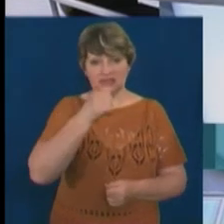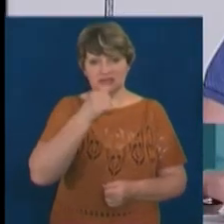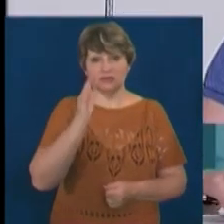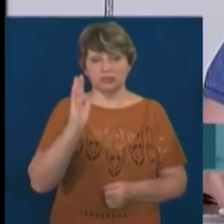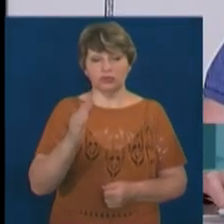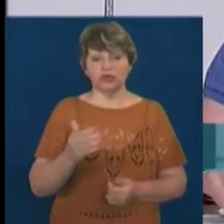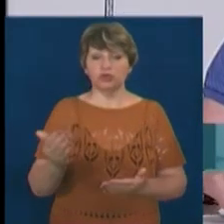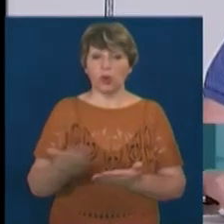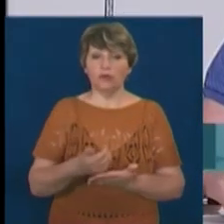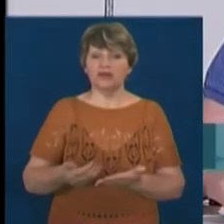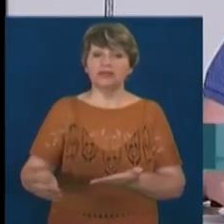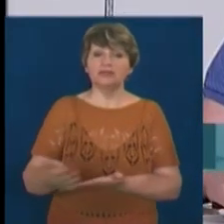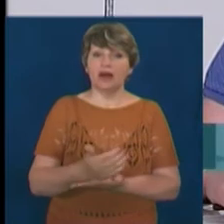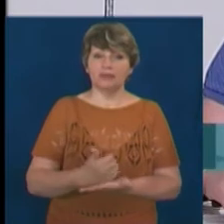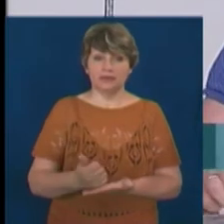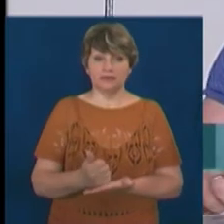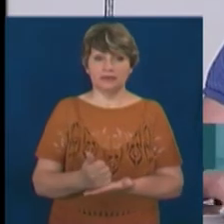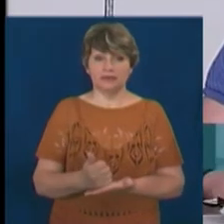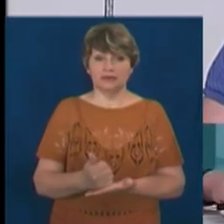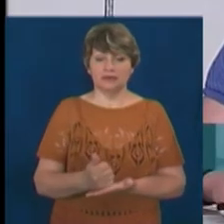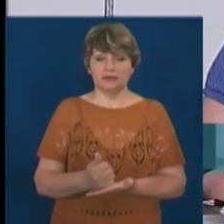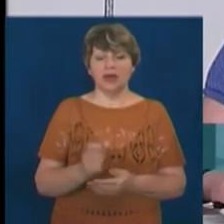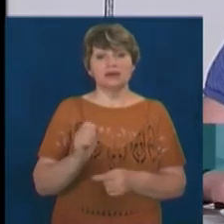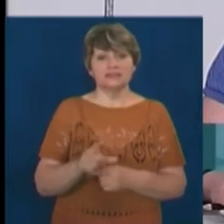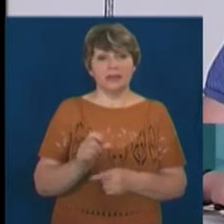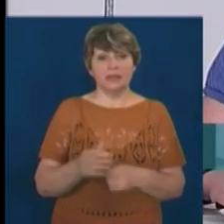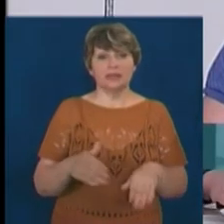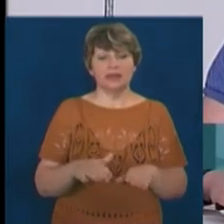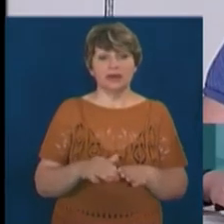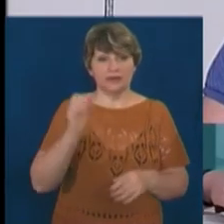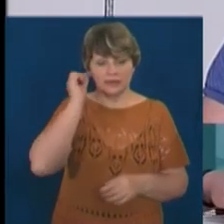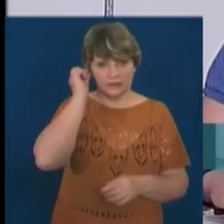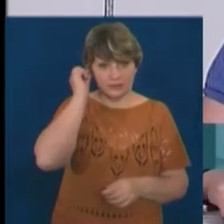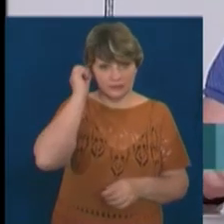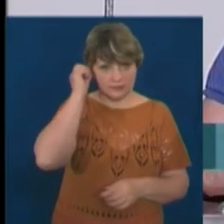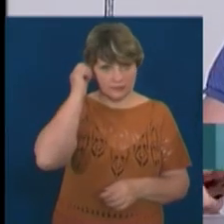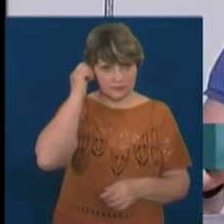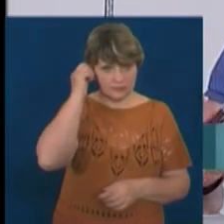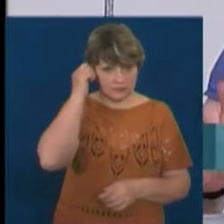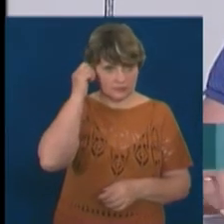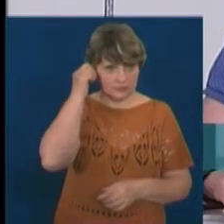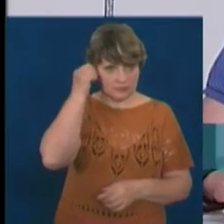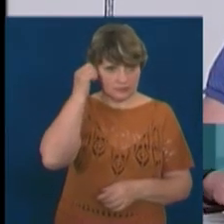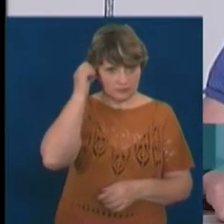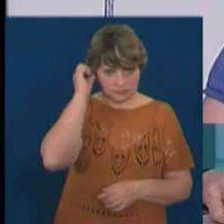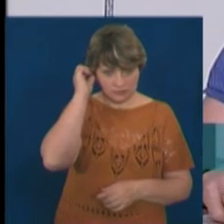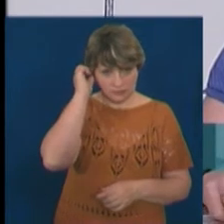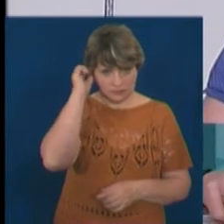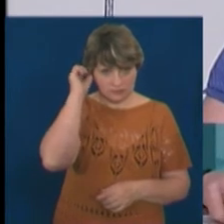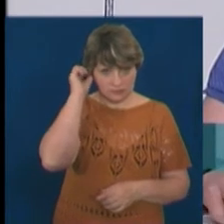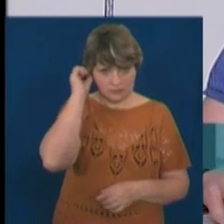набір. І задача така. У центру «Семеренка» є дуже короткий слоган – це